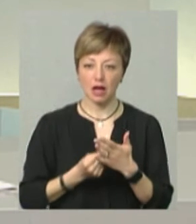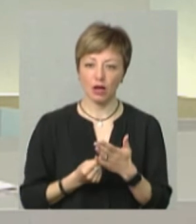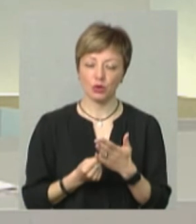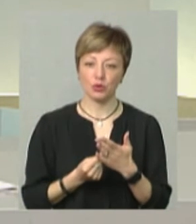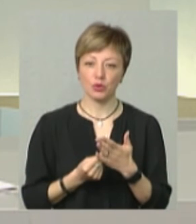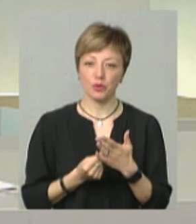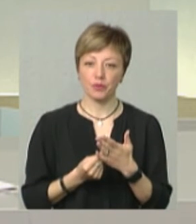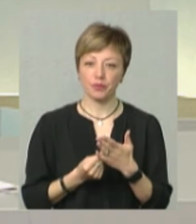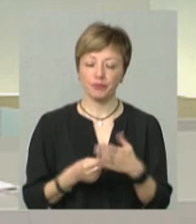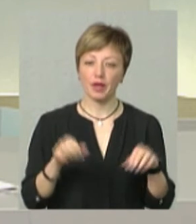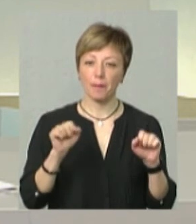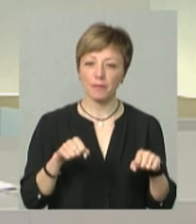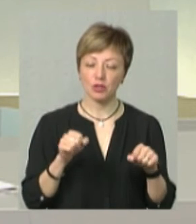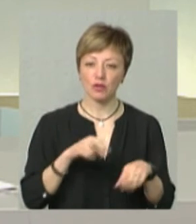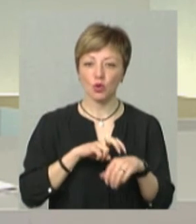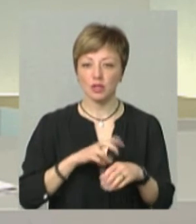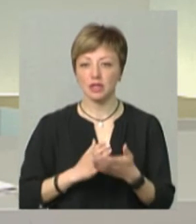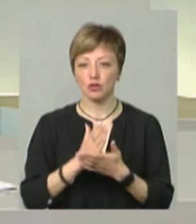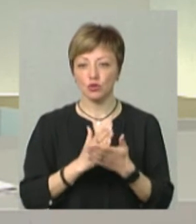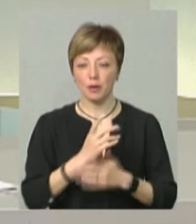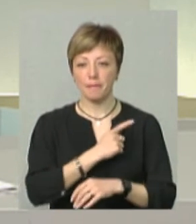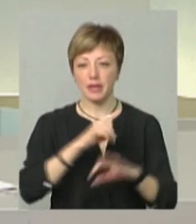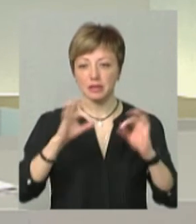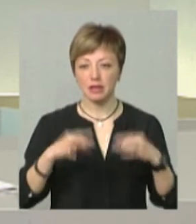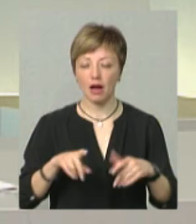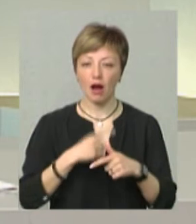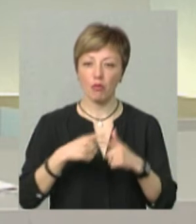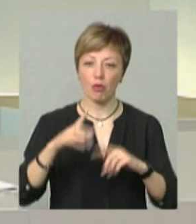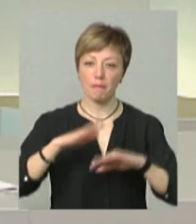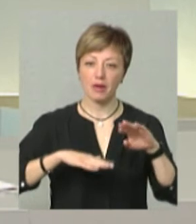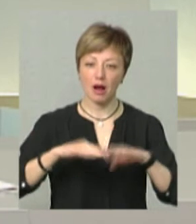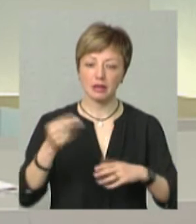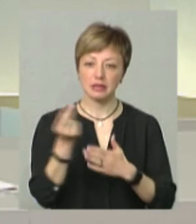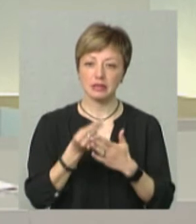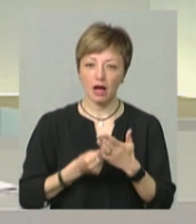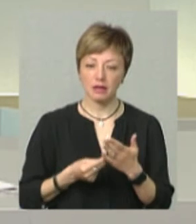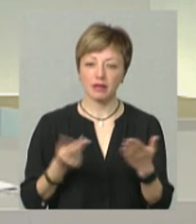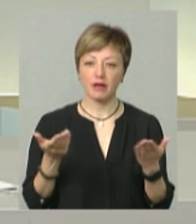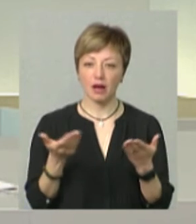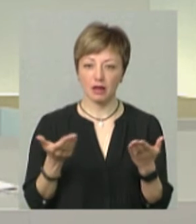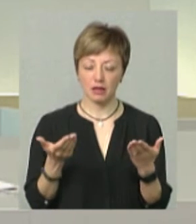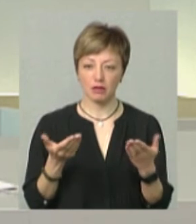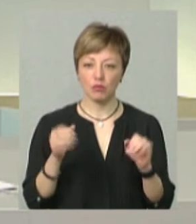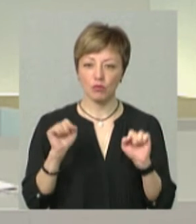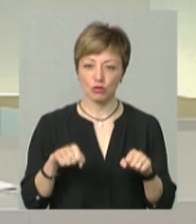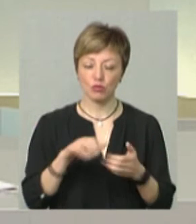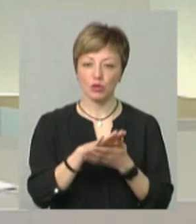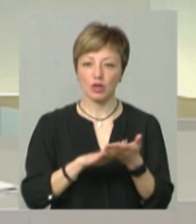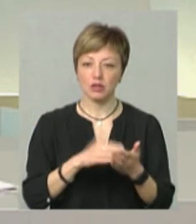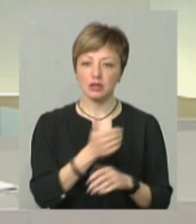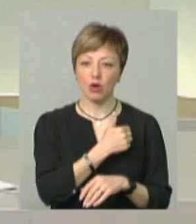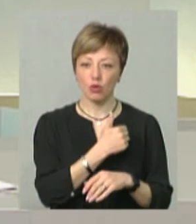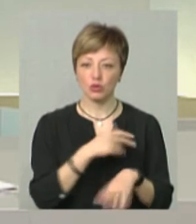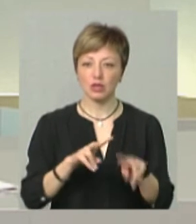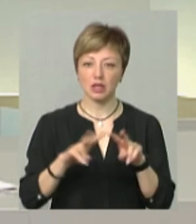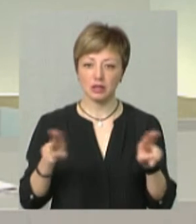можливо, докторів, заслужених митців або практиків, дизайнерів, які можуть в подальшому захочуть